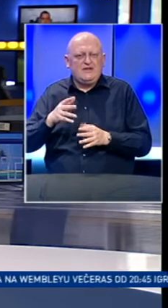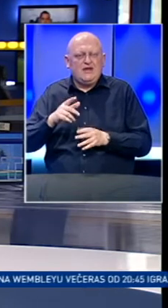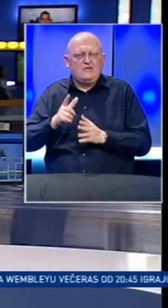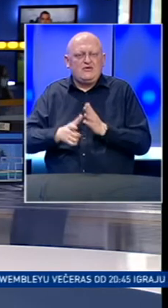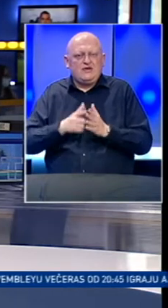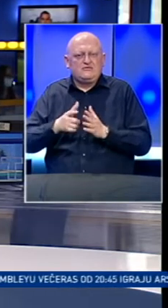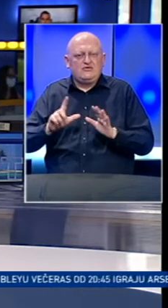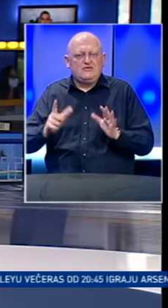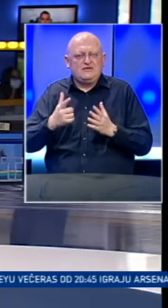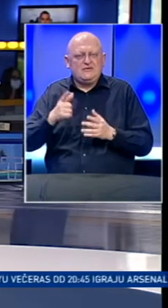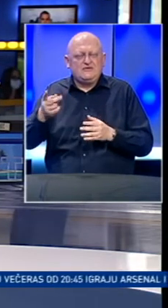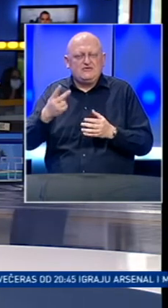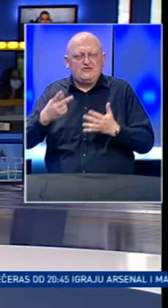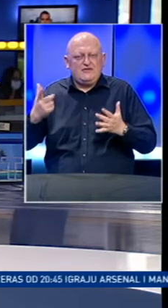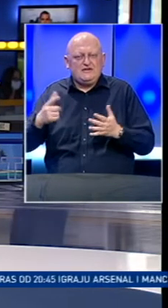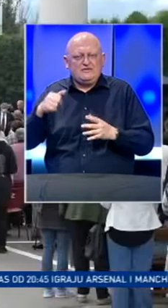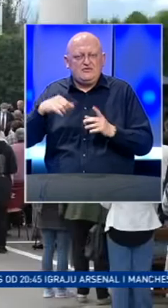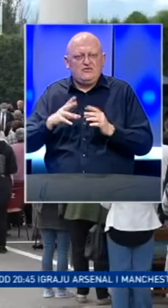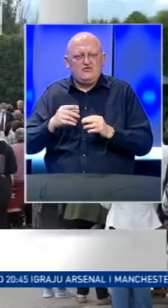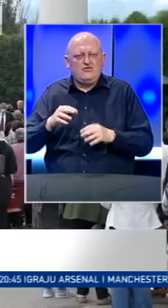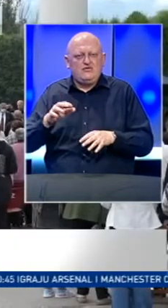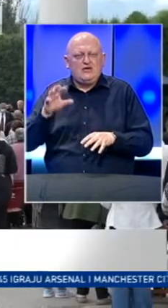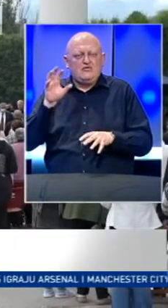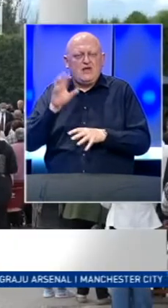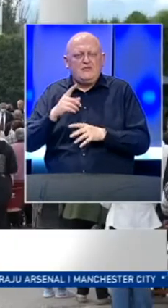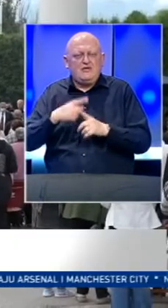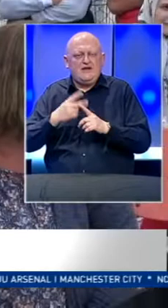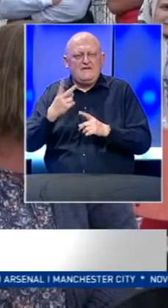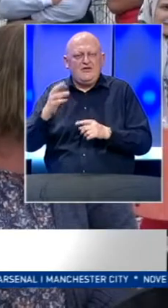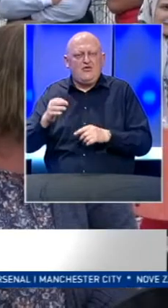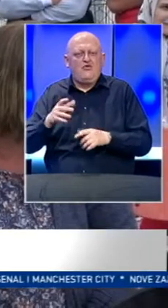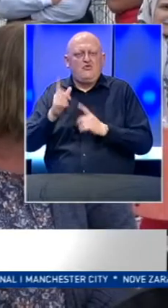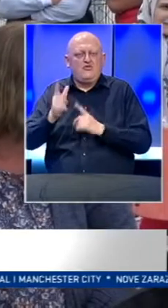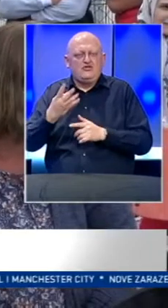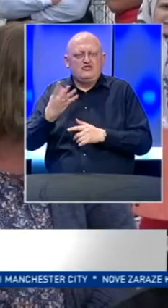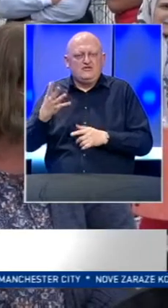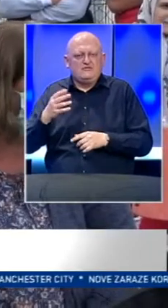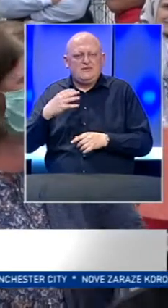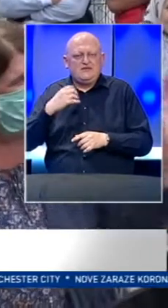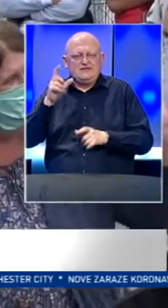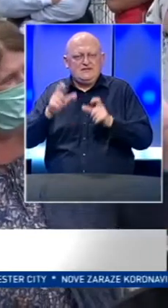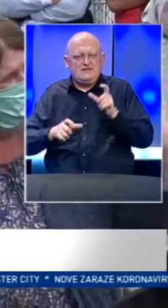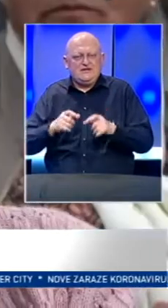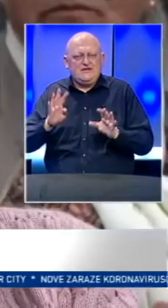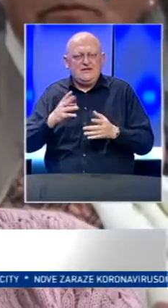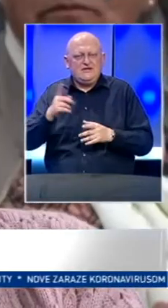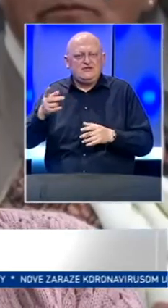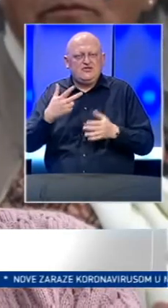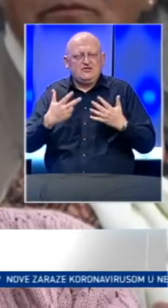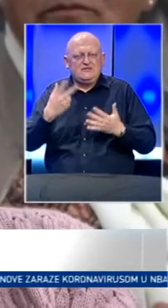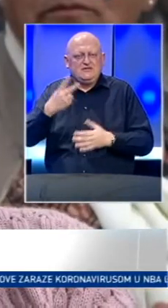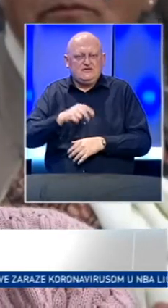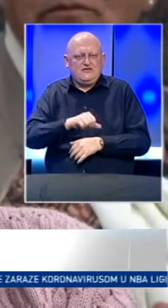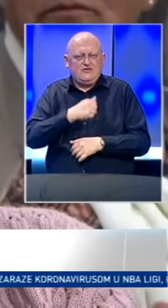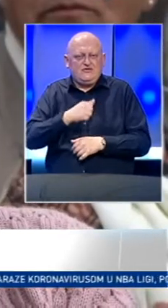Naime, u razdoblju od 17. do 28. srpnja u napadu HVO-a ubijeno je 45 civila od 19. do